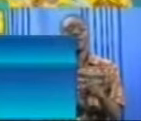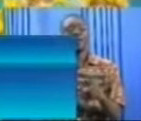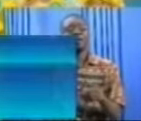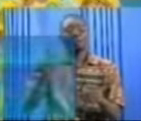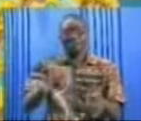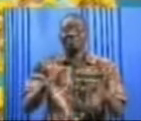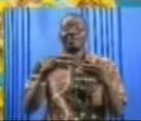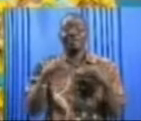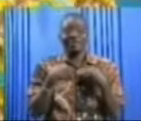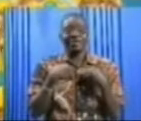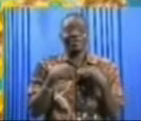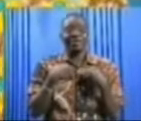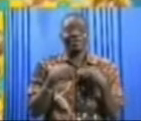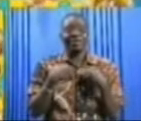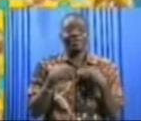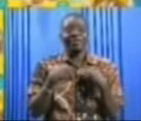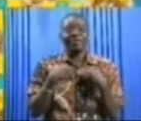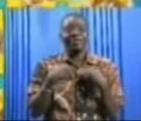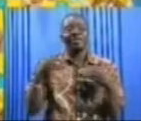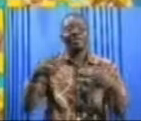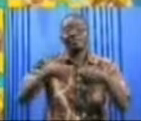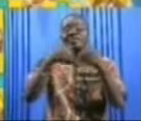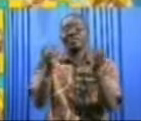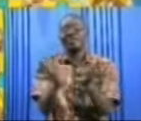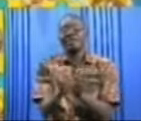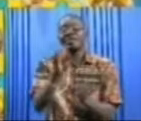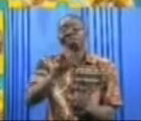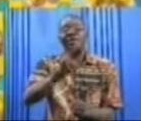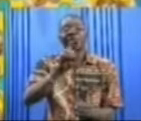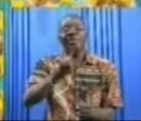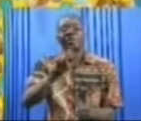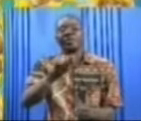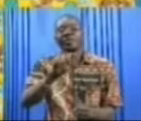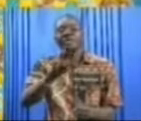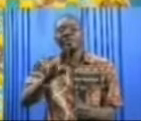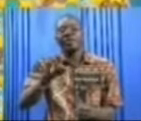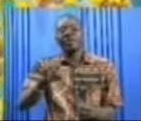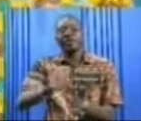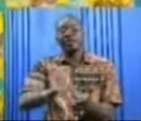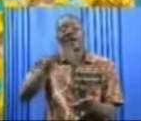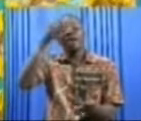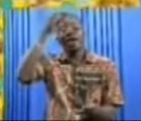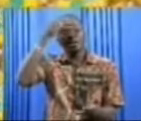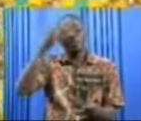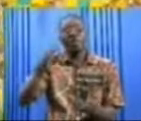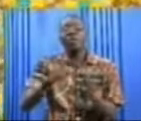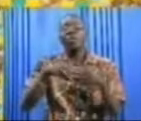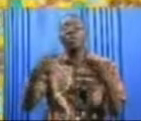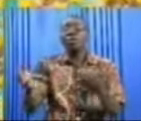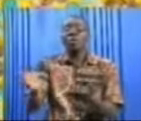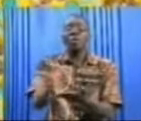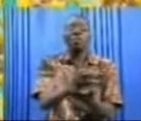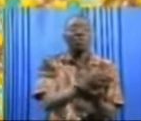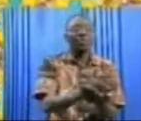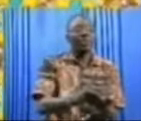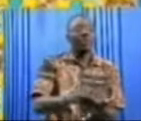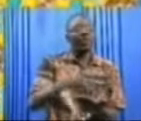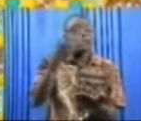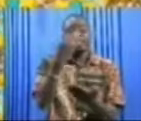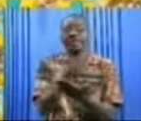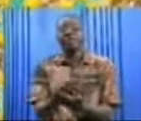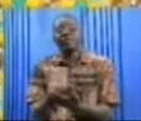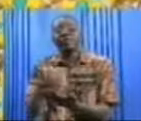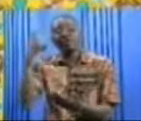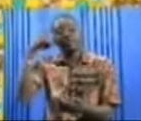acceptable, une section de la mutuelle. Et nous avons appris vraiment comment mobiliser des membres, comment mobiliser des ressources, comment